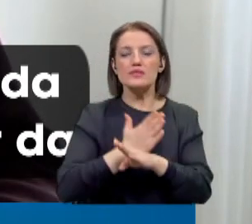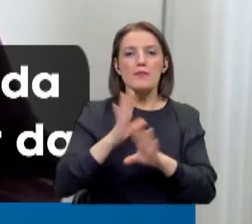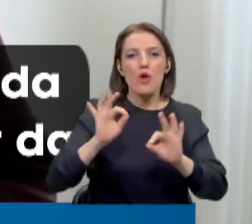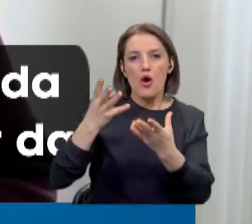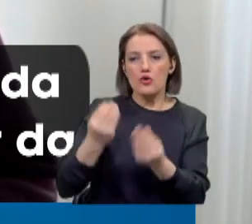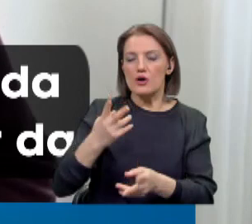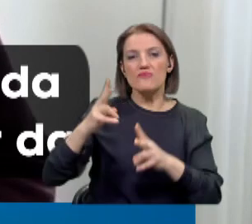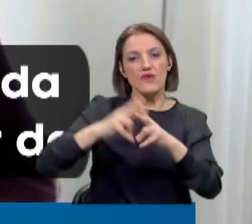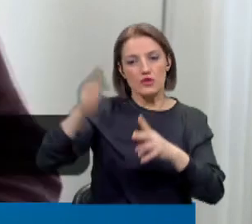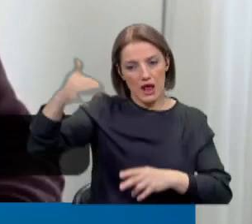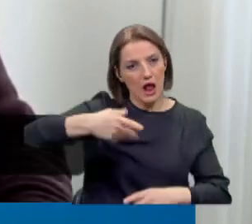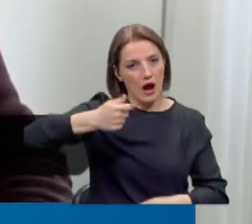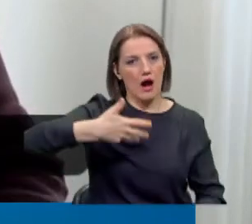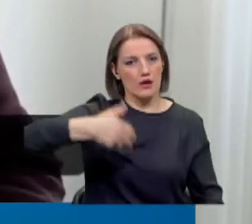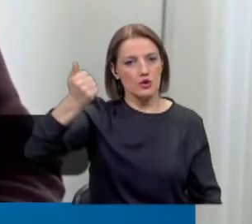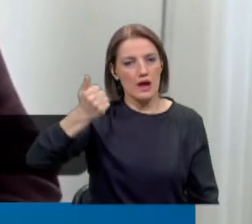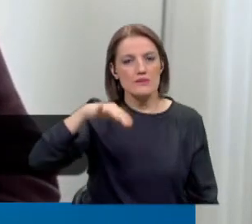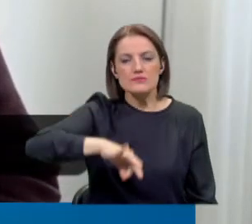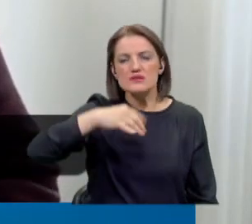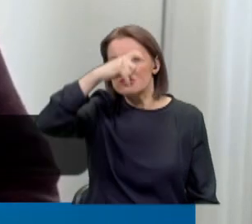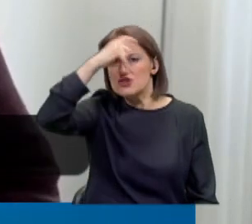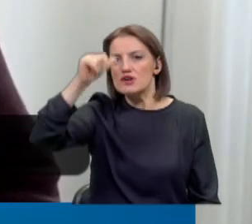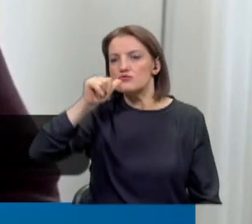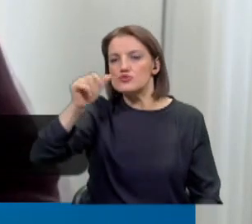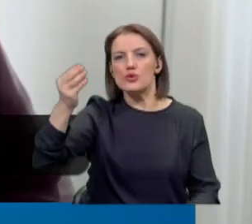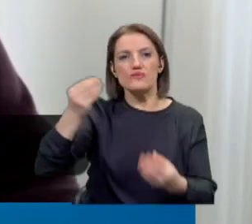Faturaya gelince alıyorlar da. Bizim ısıcak suyumuzun niye çaresine bakmıyorlar? İzlediğiniz için Hoşçakalın. Hoşçakalın.